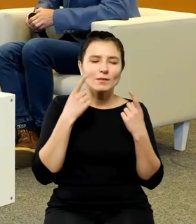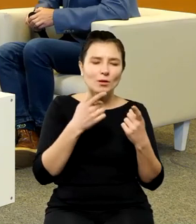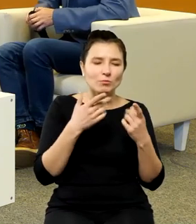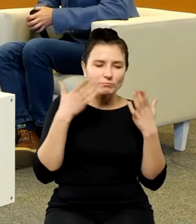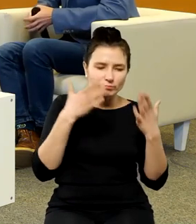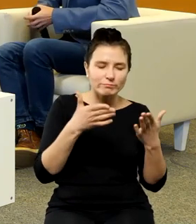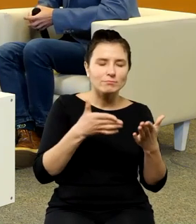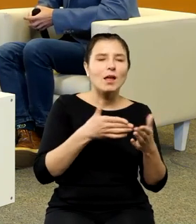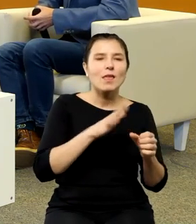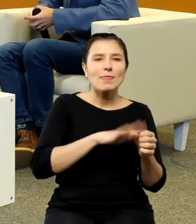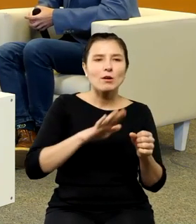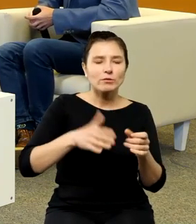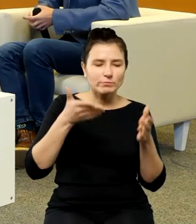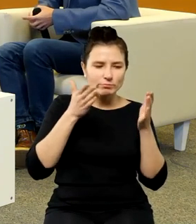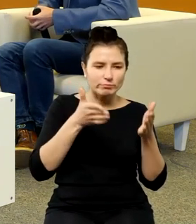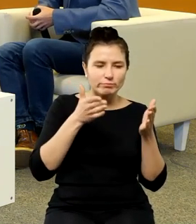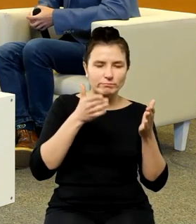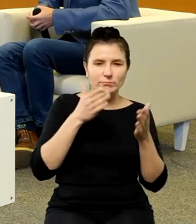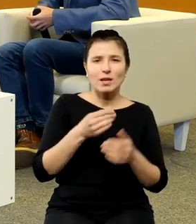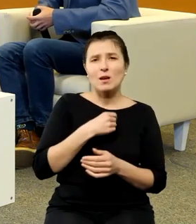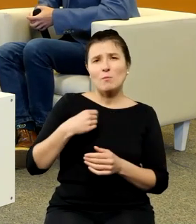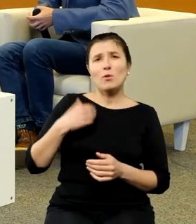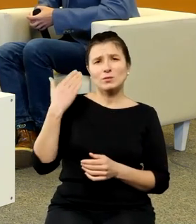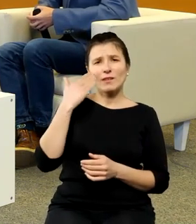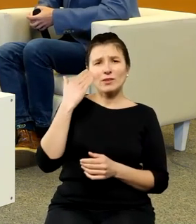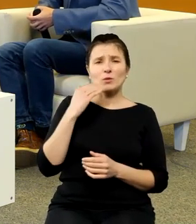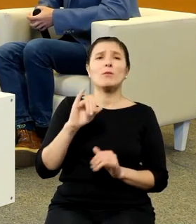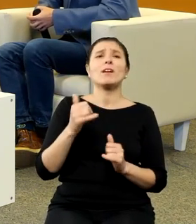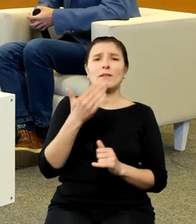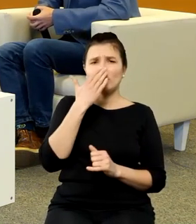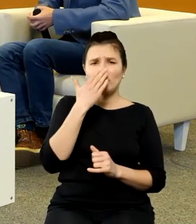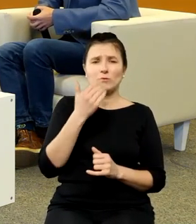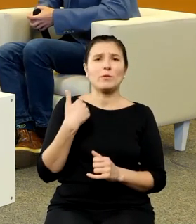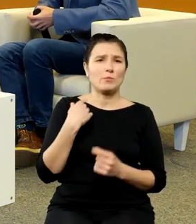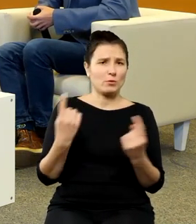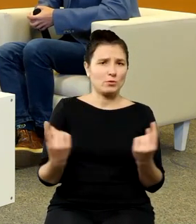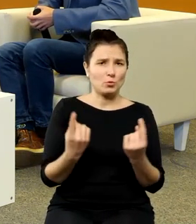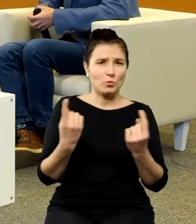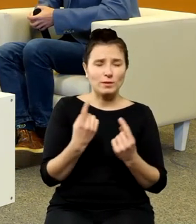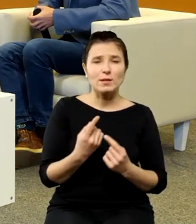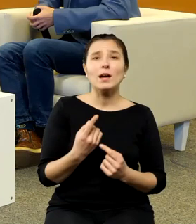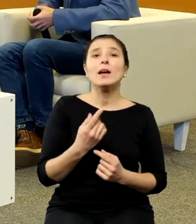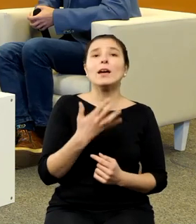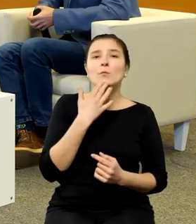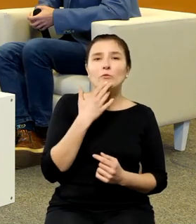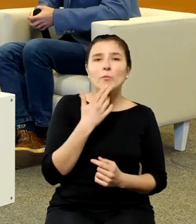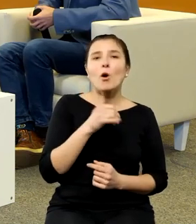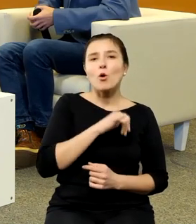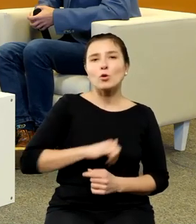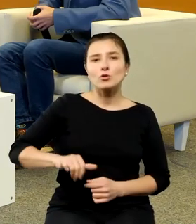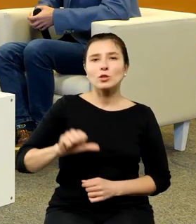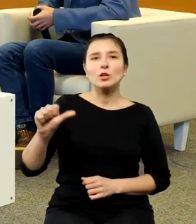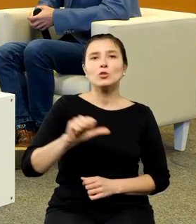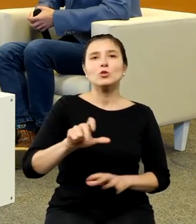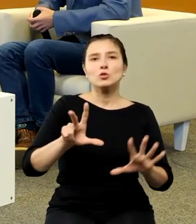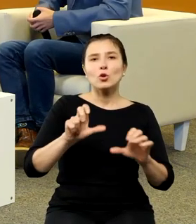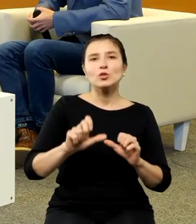historycznie w takim miejscu w jakim się wówczas znajdowała i skoro krążymy wokół tej rocznicy 1873 roku